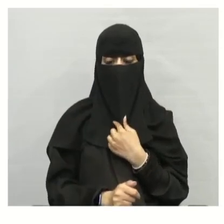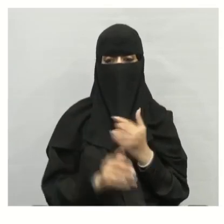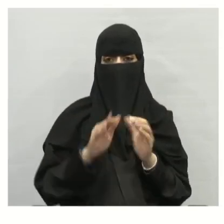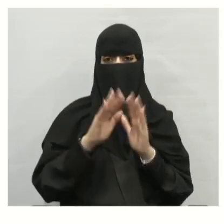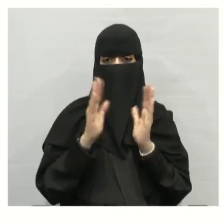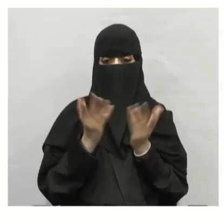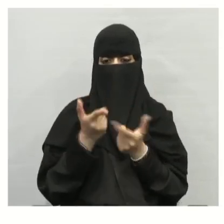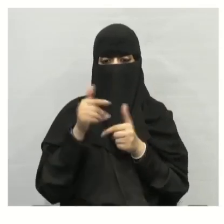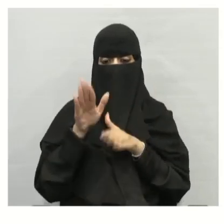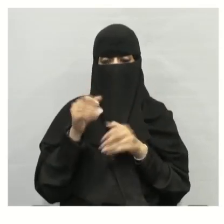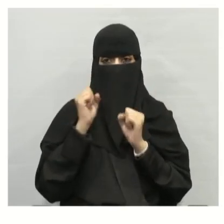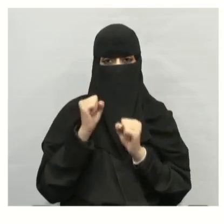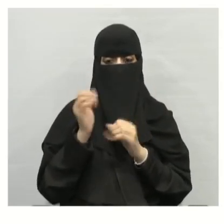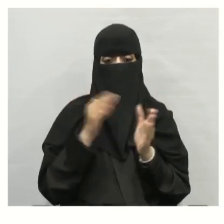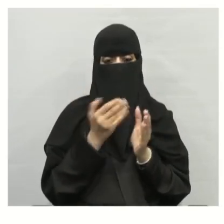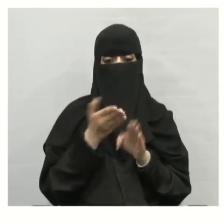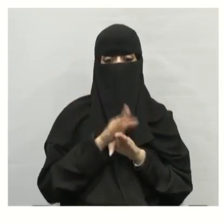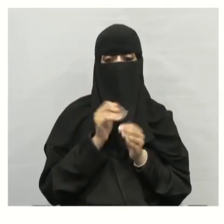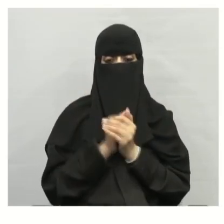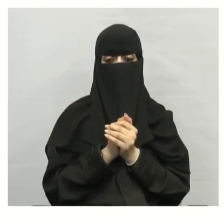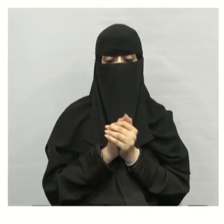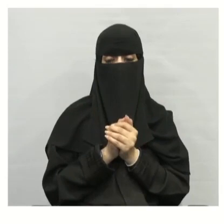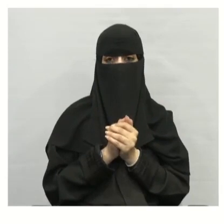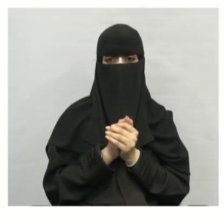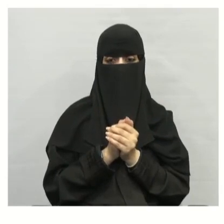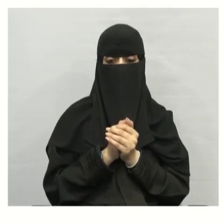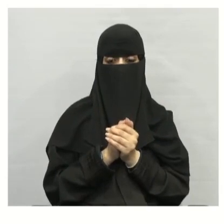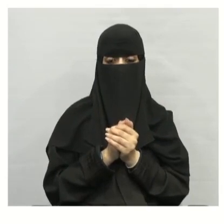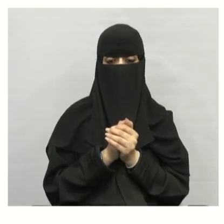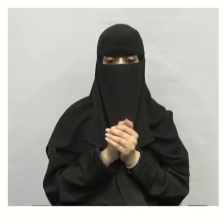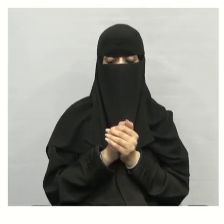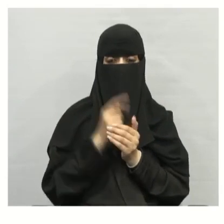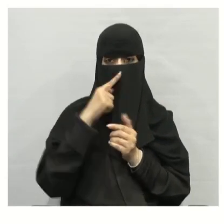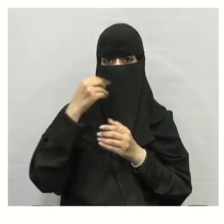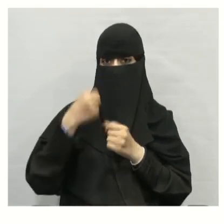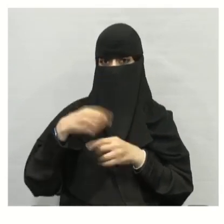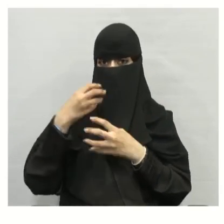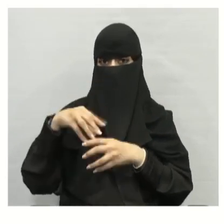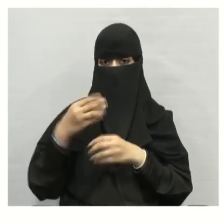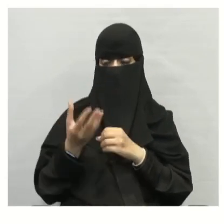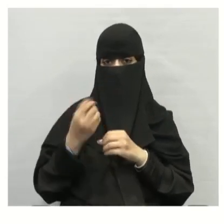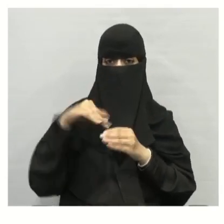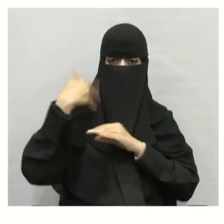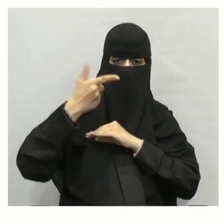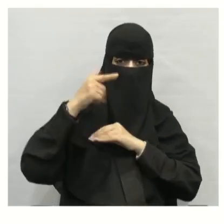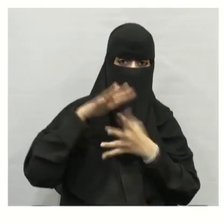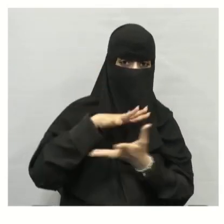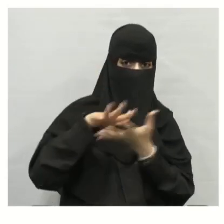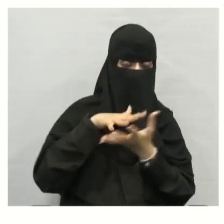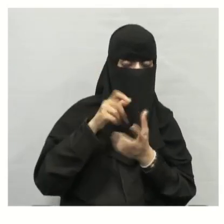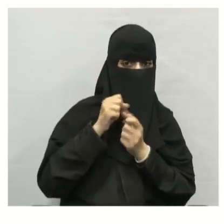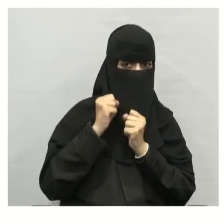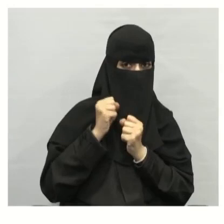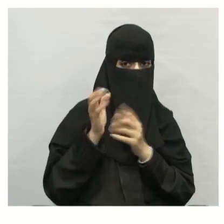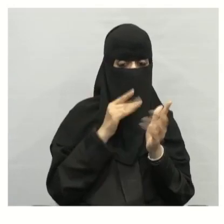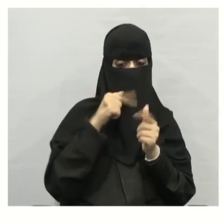تشمل الفضلات الصلبة نوعين مخلفات خطرة ومخلفات غير خطرة الخطرة هي